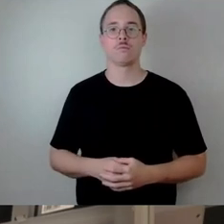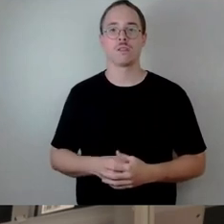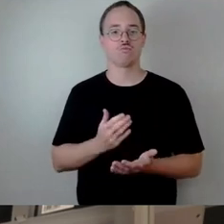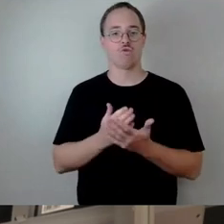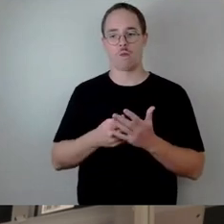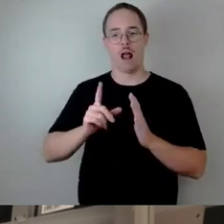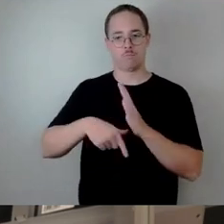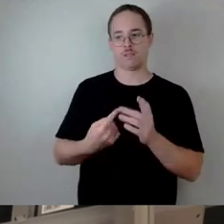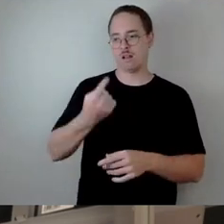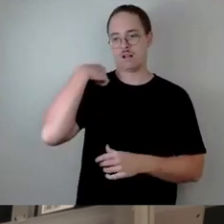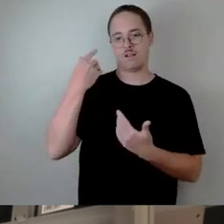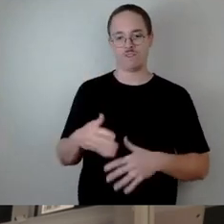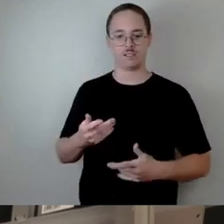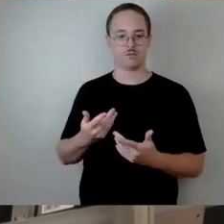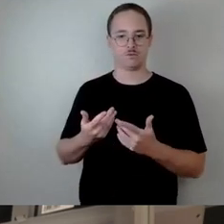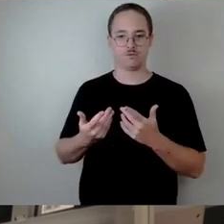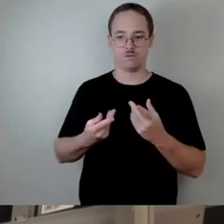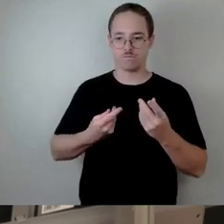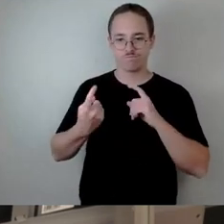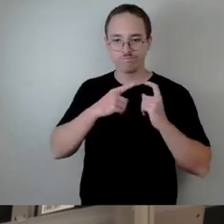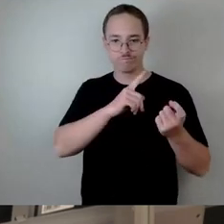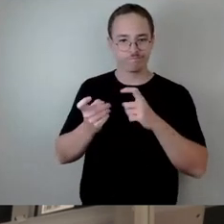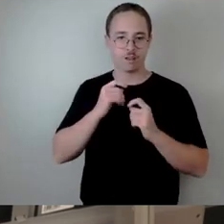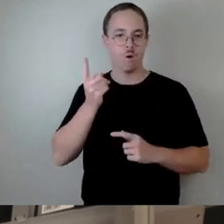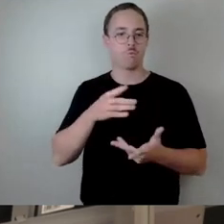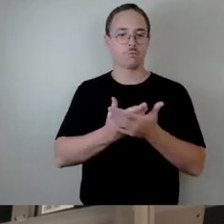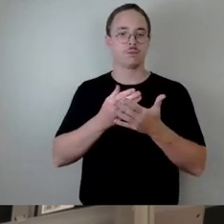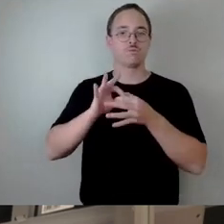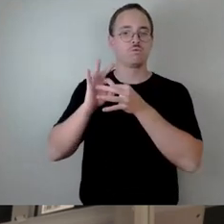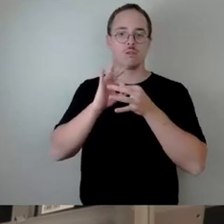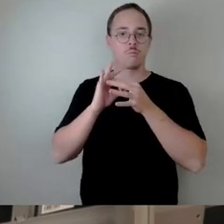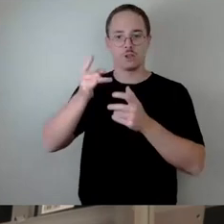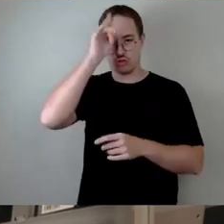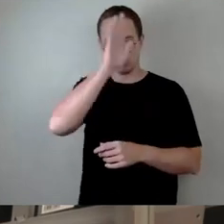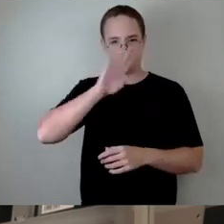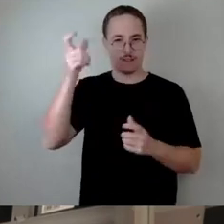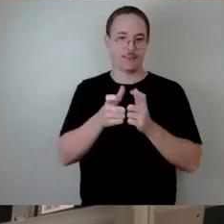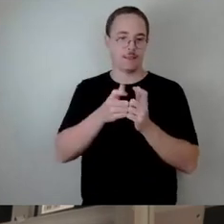Rahmen des Deutschlandtickets. Da würde mich nochmal die Einschätzung der Verwaltung interessieren. Vielen Dank.